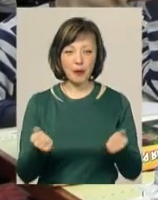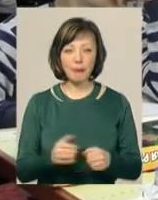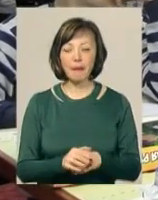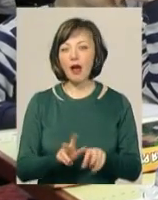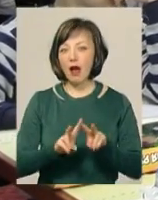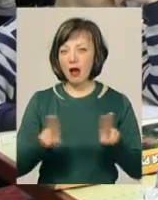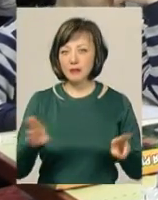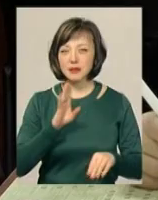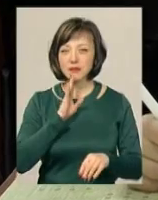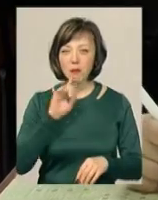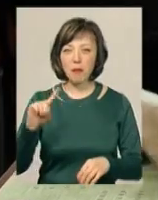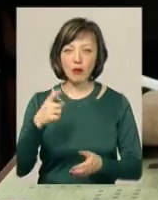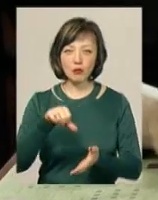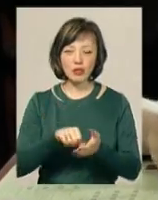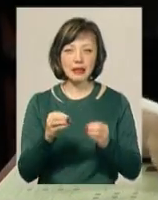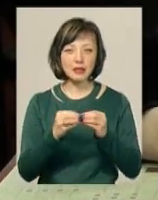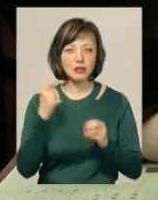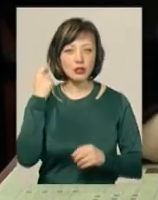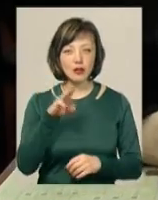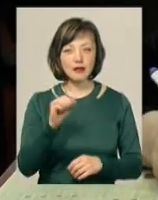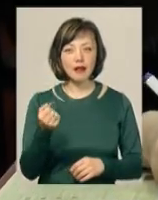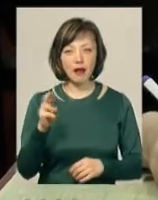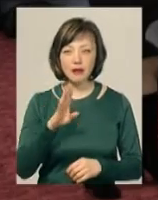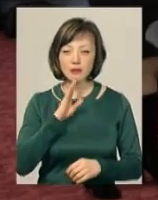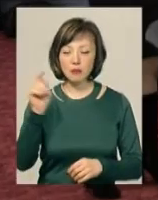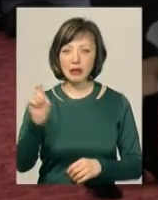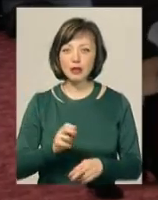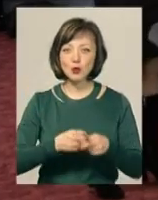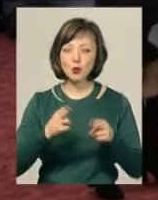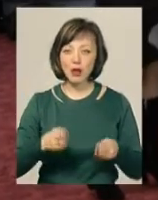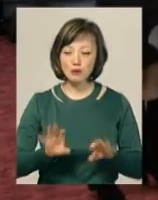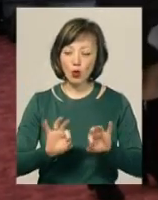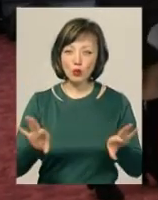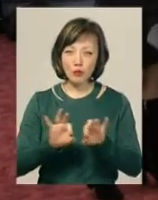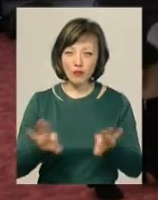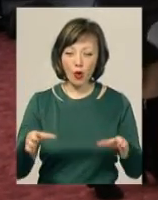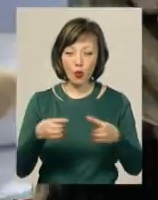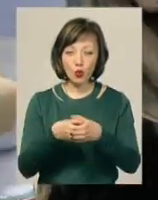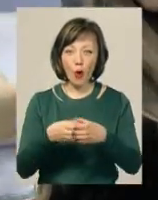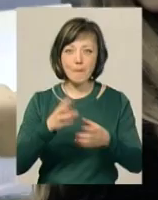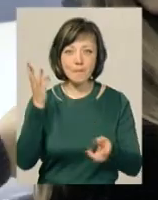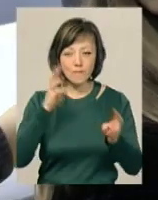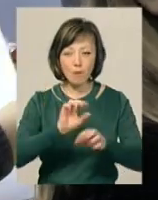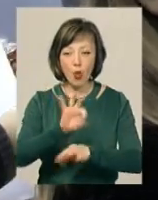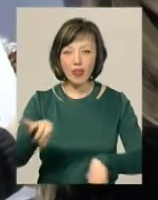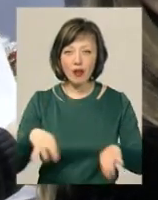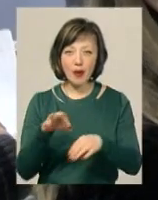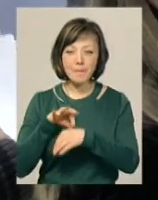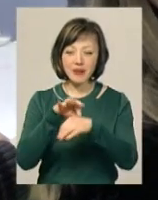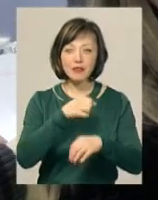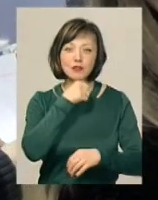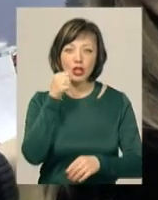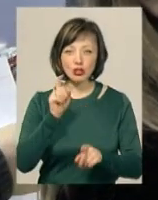вперше стала учасницею конкурсу 10-річна Тетяна Муц. Дівчинка приїхала з Дунаєвців. Розповідає, у гурток моделювання її привів старший брат.